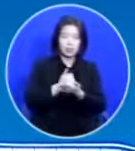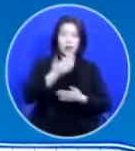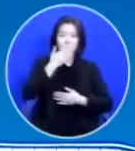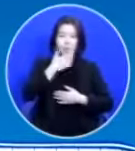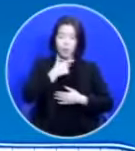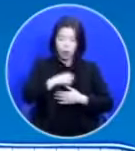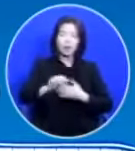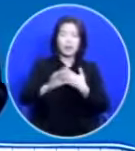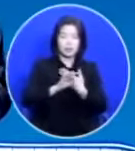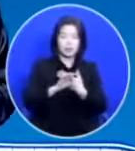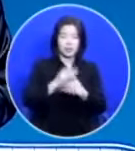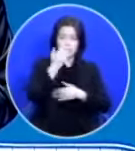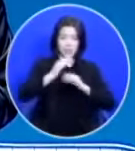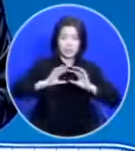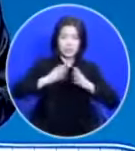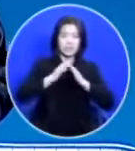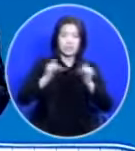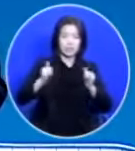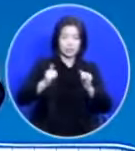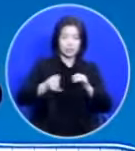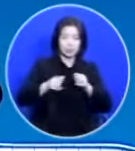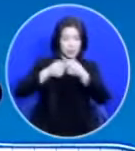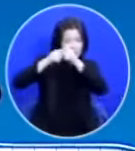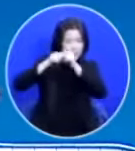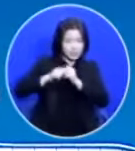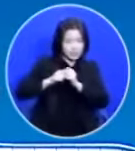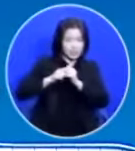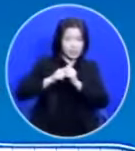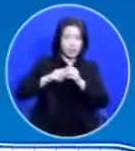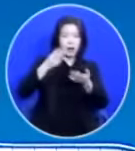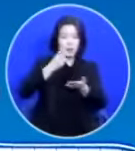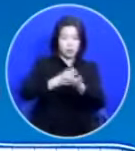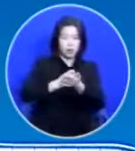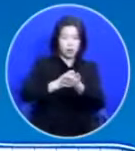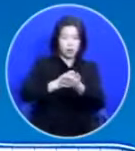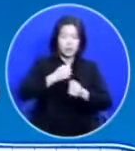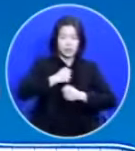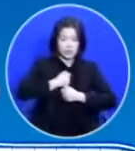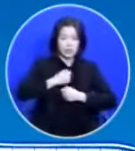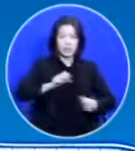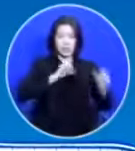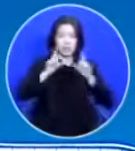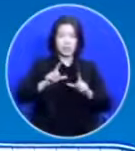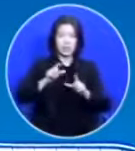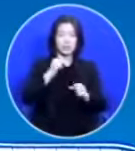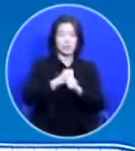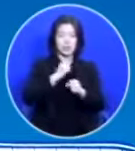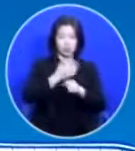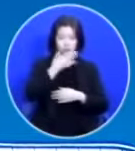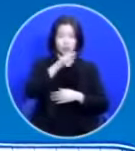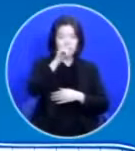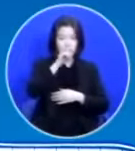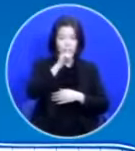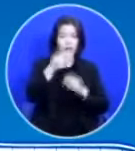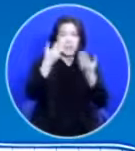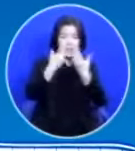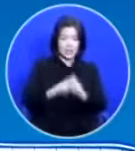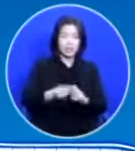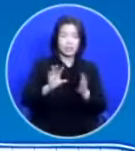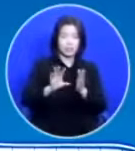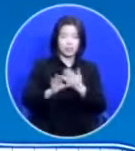이스라엘 백성들이 철저하게 율법 지키고 살게도 하실 수 있었습니다 예를 들면 하나님께서